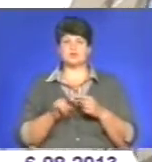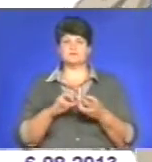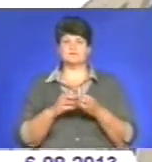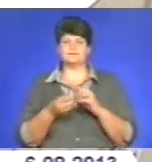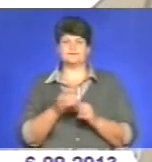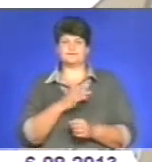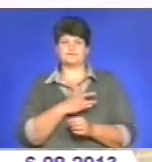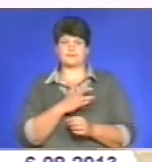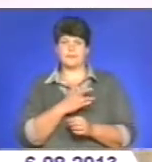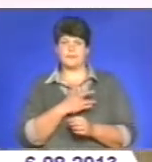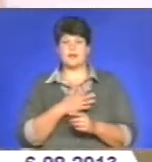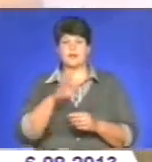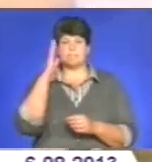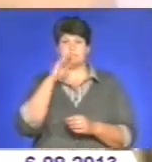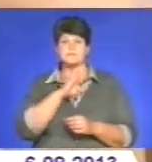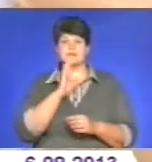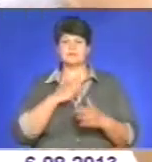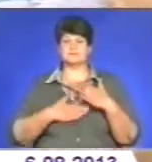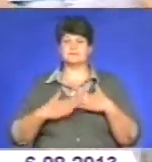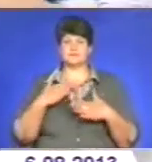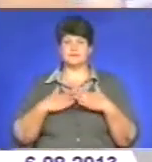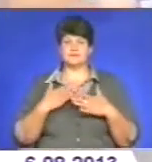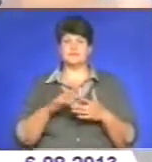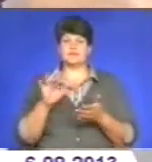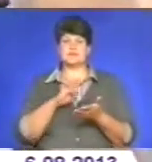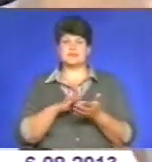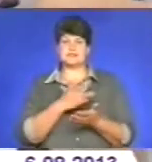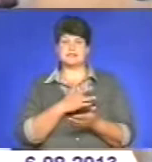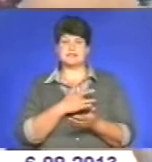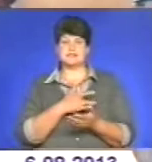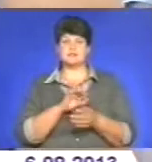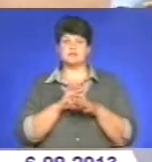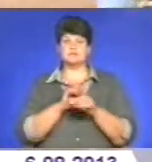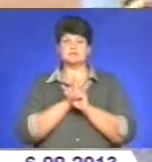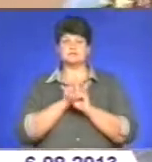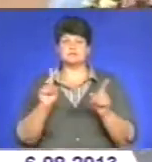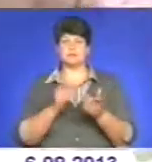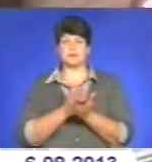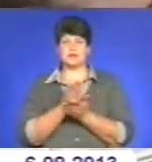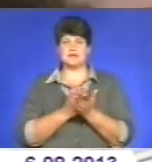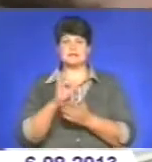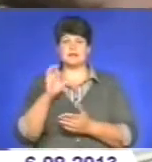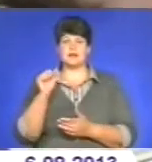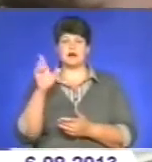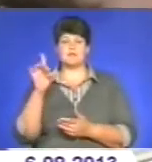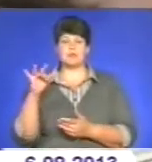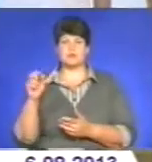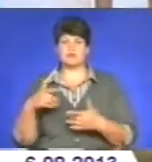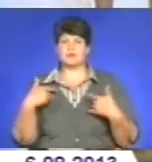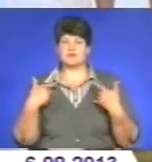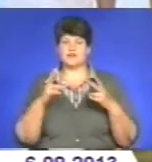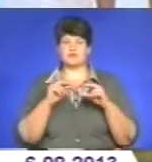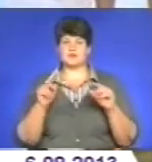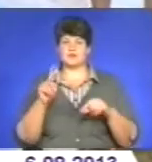невтішними. Нині ж батьки маленько і радіють. У центрі серця лікарі провели унікальну операцію. Сергій Арбузов привітав щасливу родину